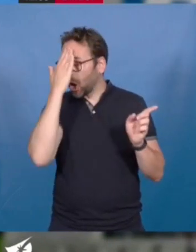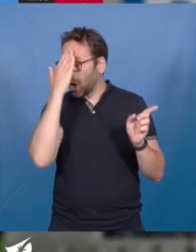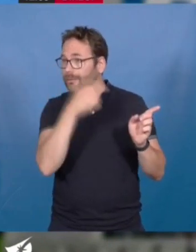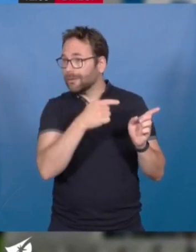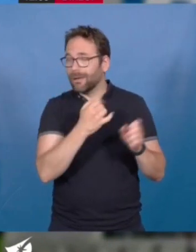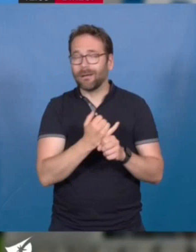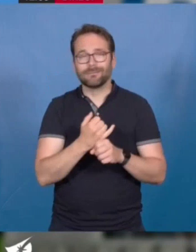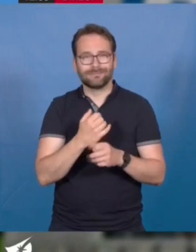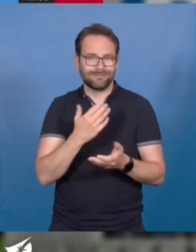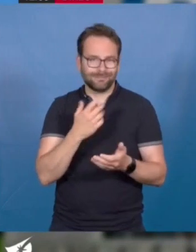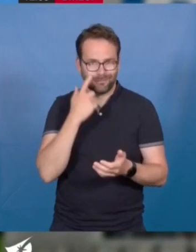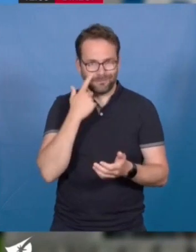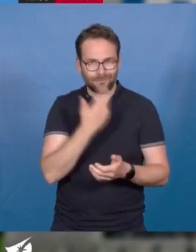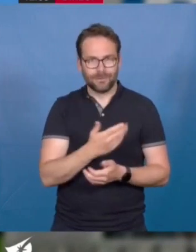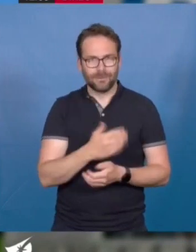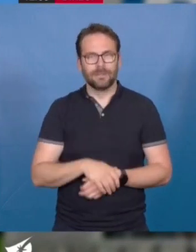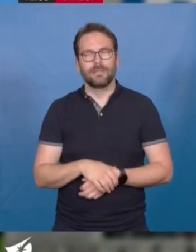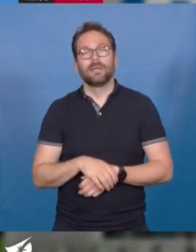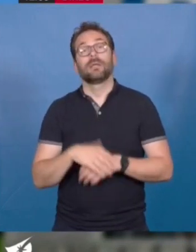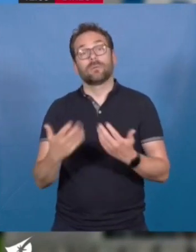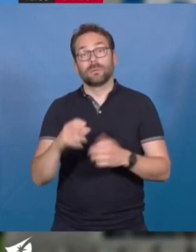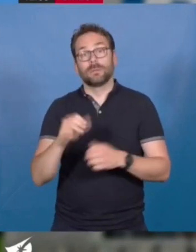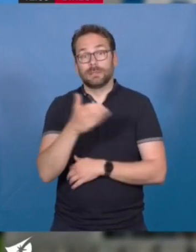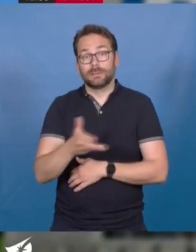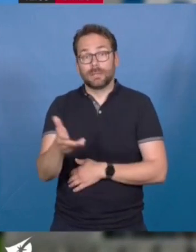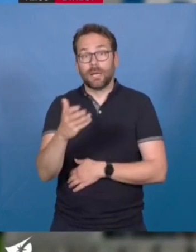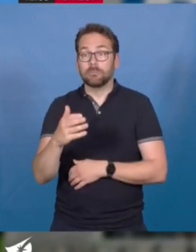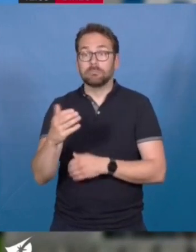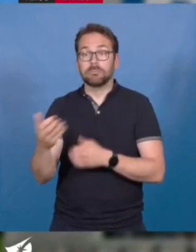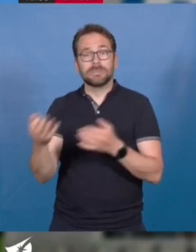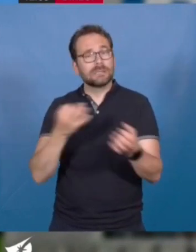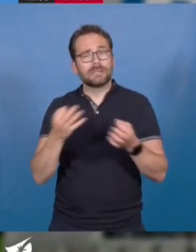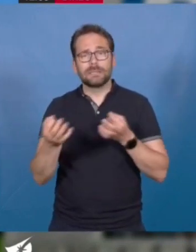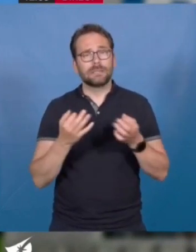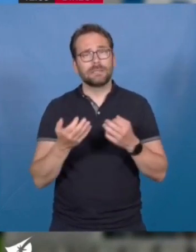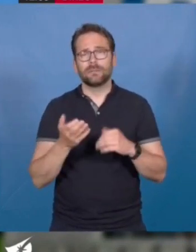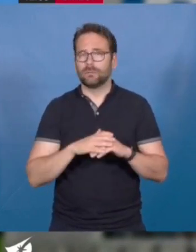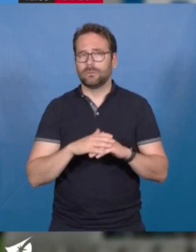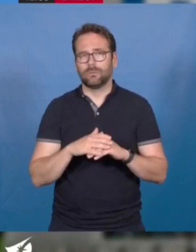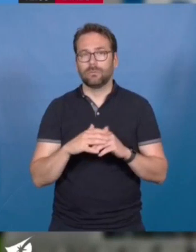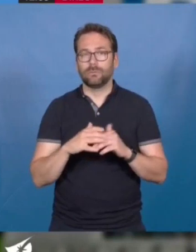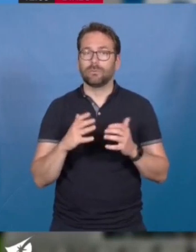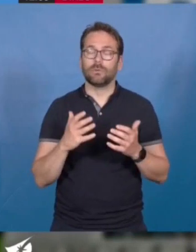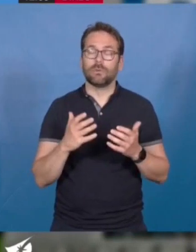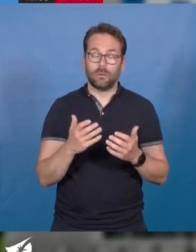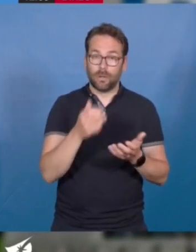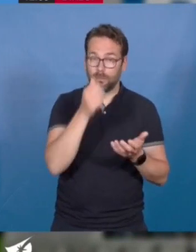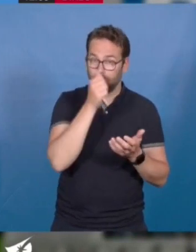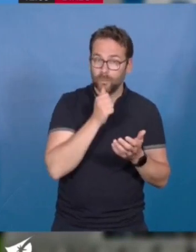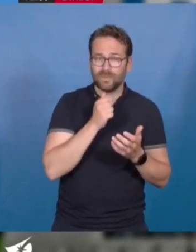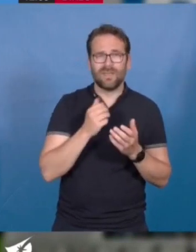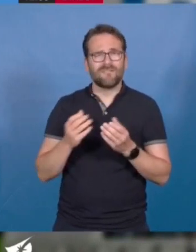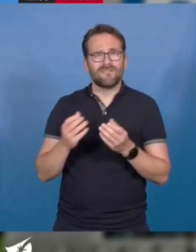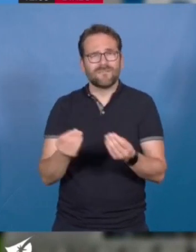D'abord, ça a été salué par l'ensemble des intervenants et intervenantes, mais familial et populaire, c'est revenu dans toutes les